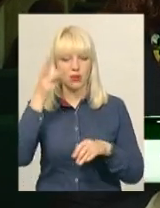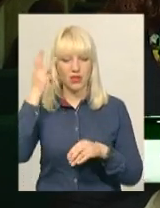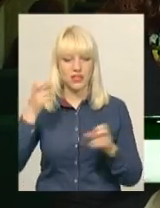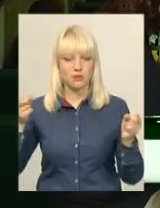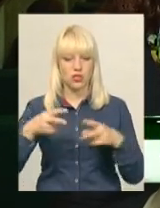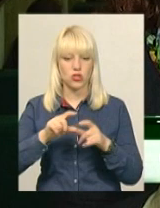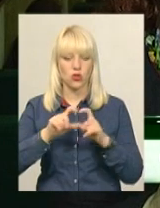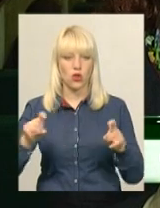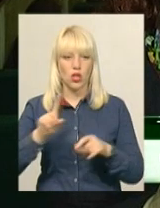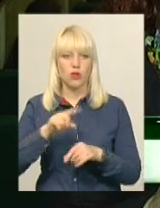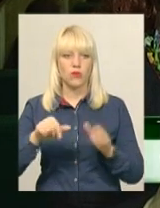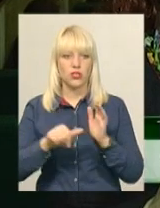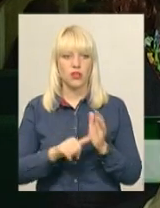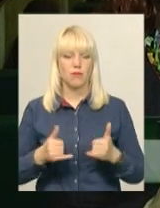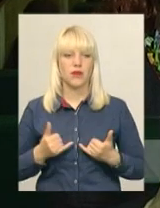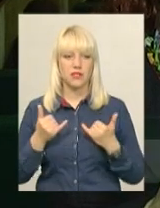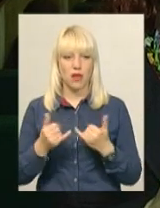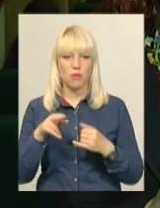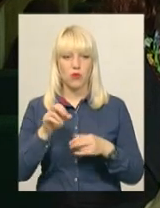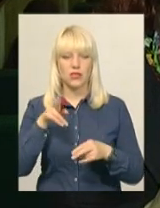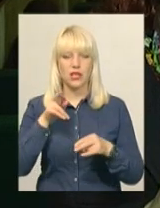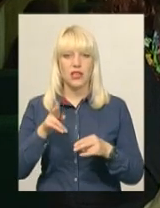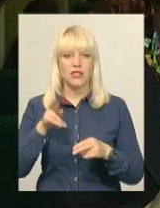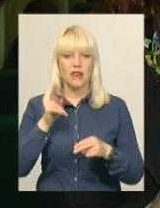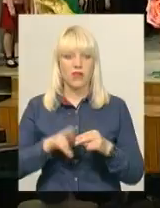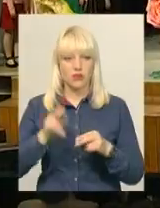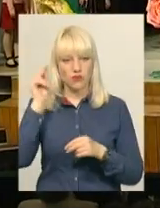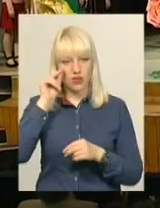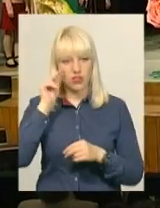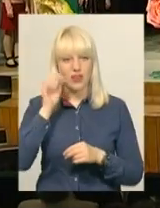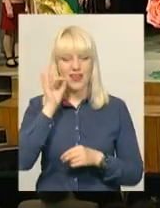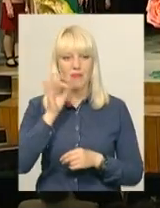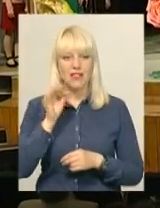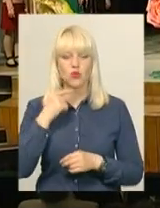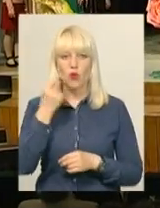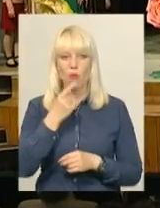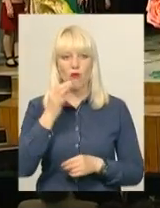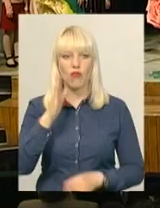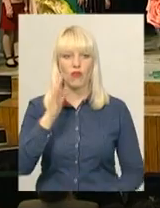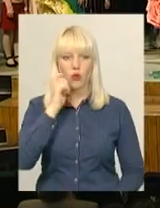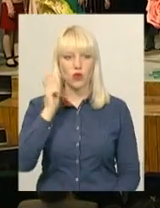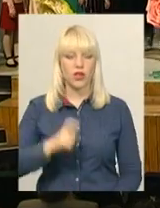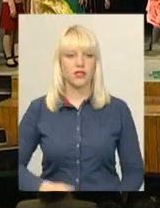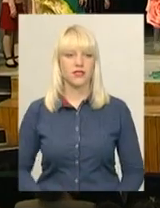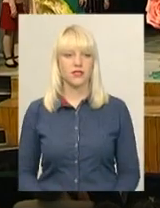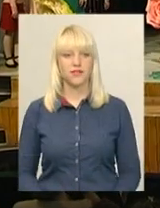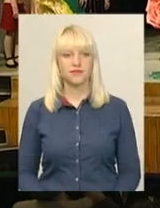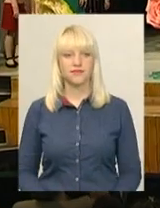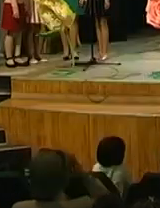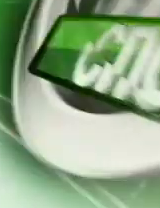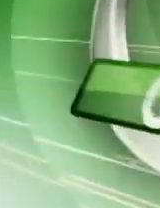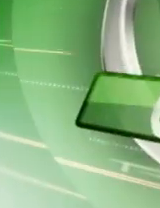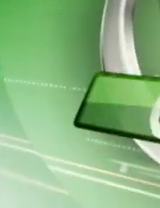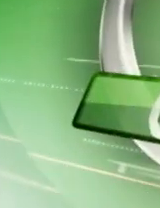школа номер 6 сприсвячує року завершенню німецької мови в Україні. Тетяна Ворожцова, Володимир Паламар, новини Поділля, Центр.